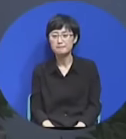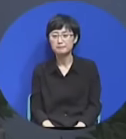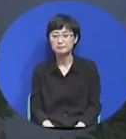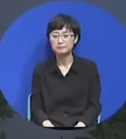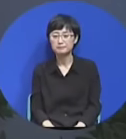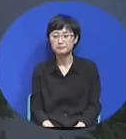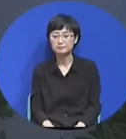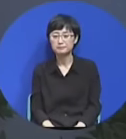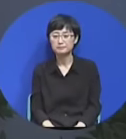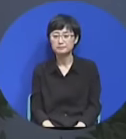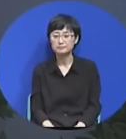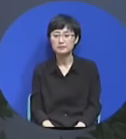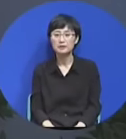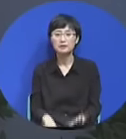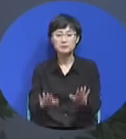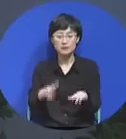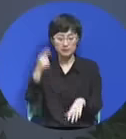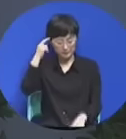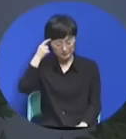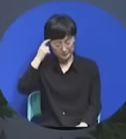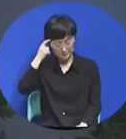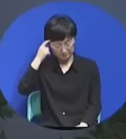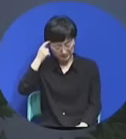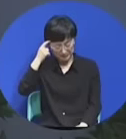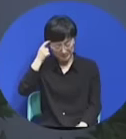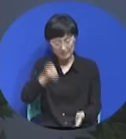그래서 안류를 세워야 되겠다.